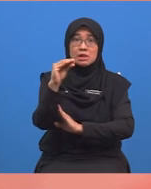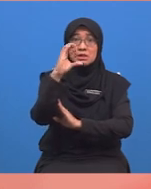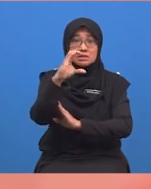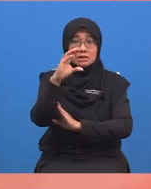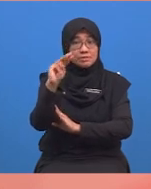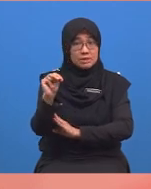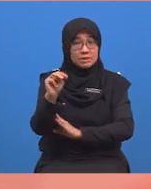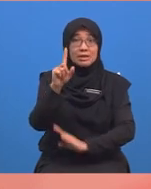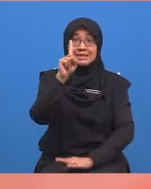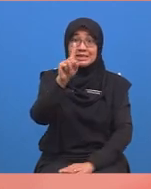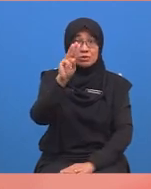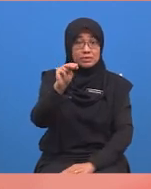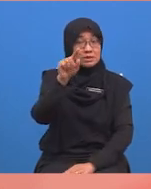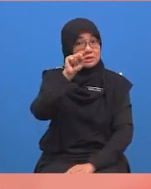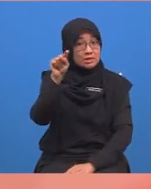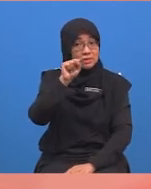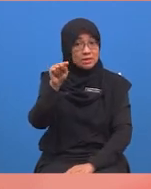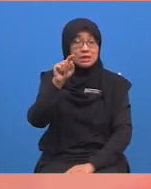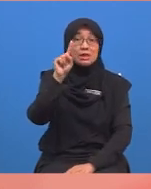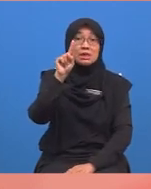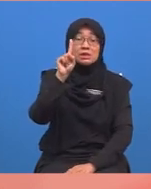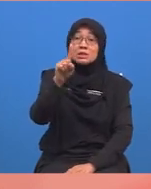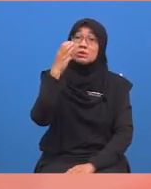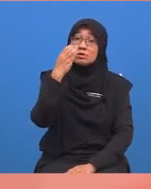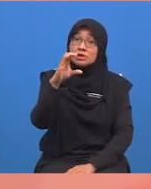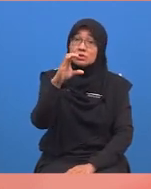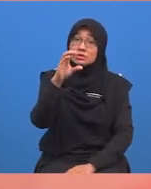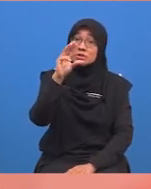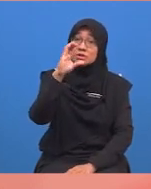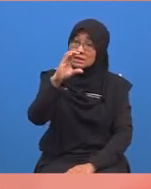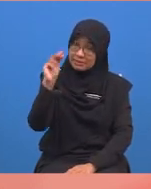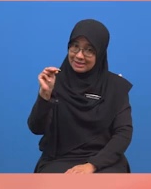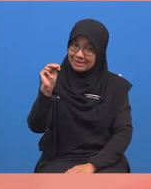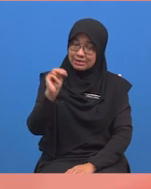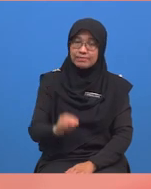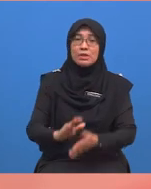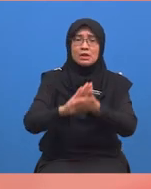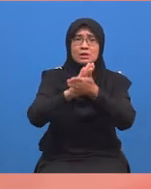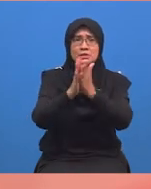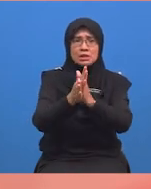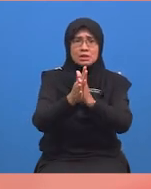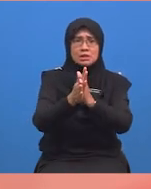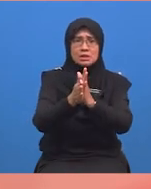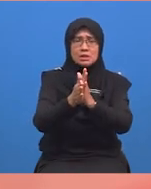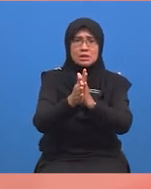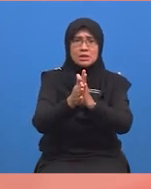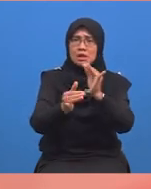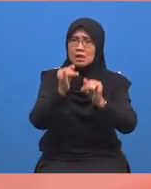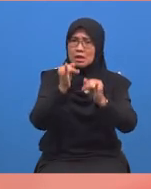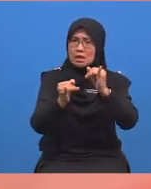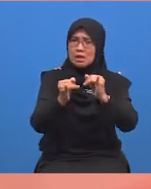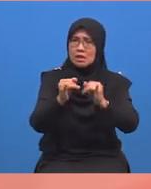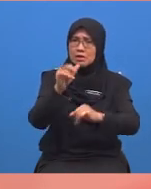Satu meter sama dengan seratus sentimeter. Jadi, jika tiga meter